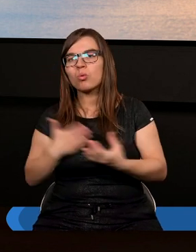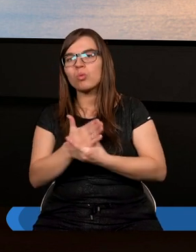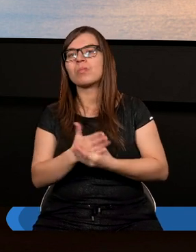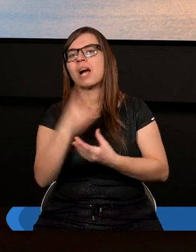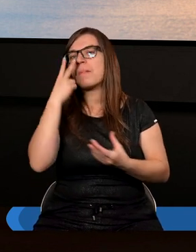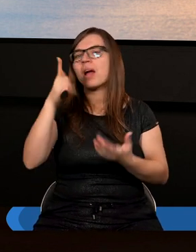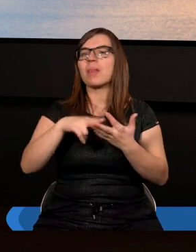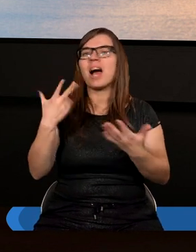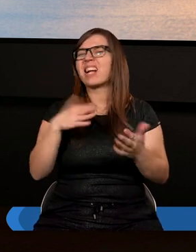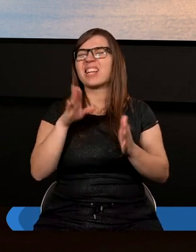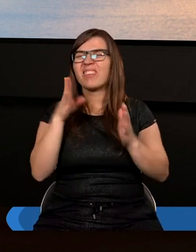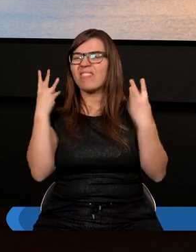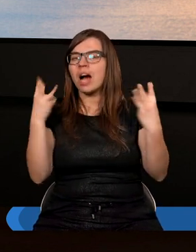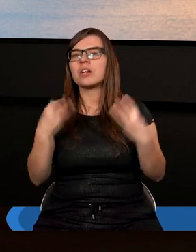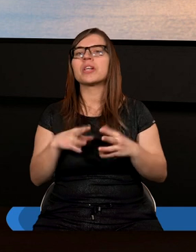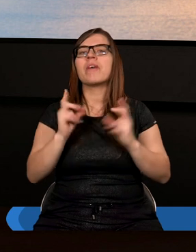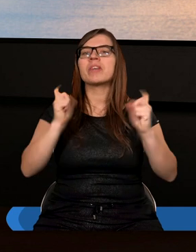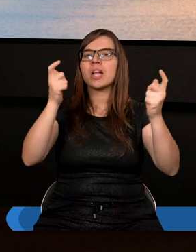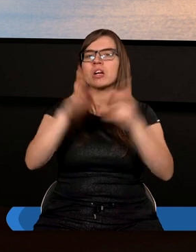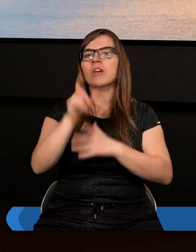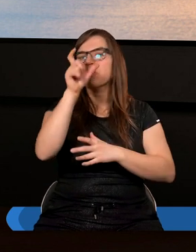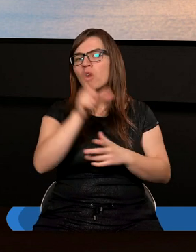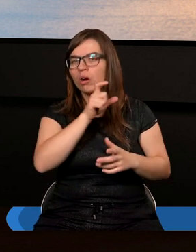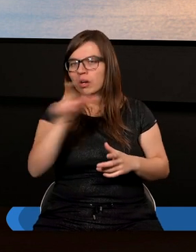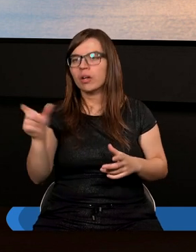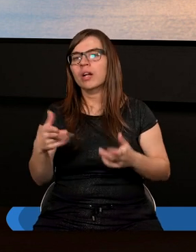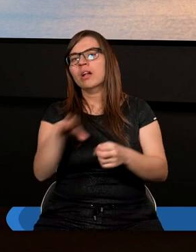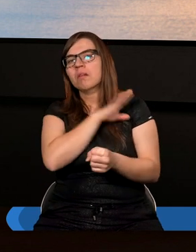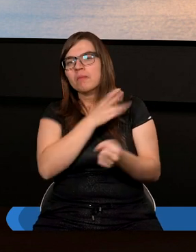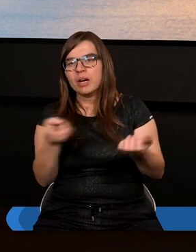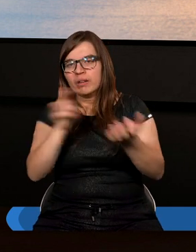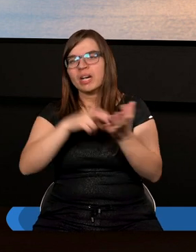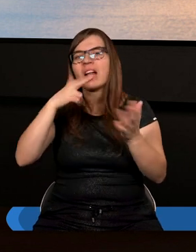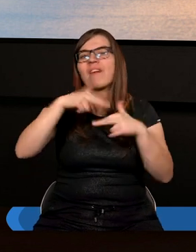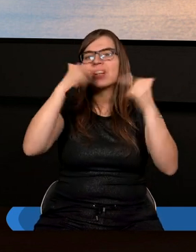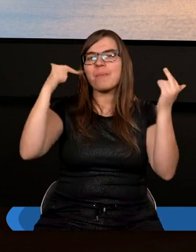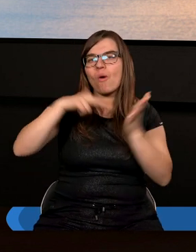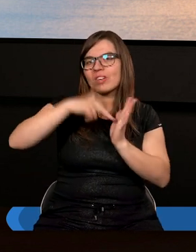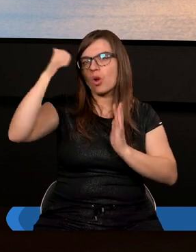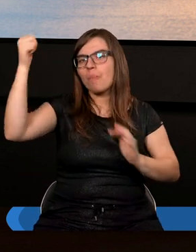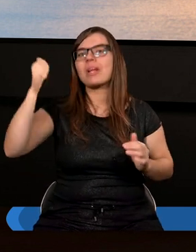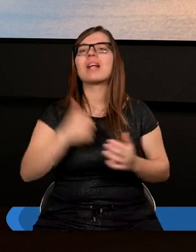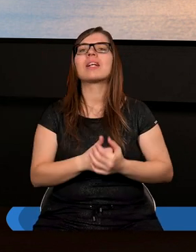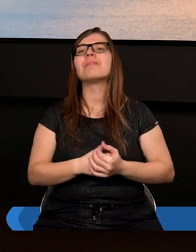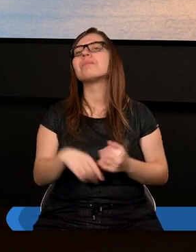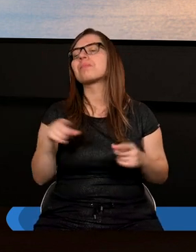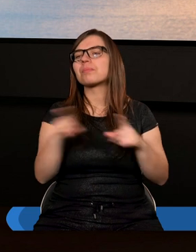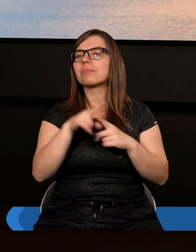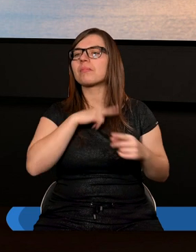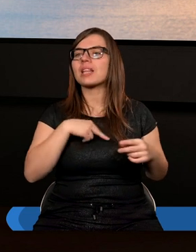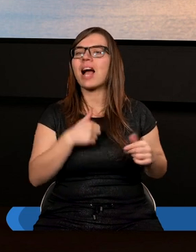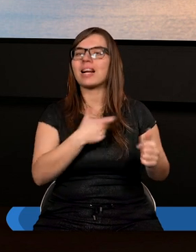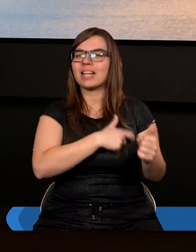gdy patrzymy na te niezwykłe wydarzenia na Golgocie, zmartwychwstanie, w niebo wstąpienie, ale nasze serca